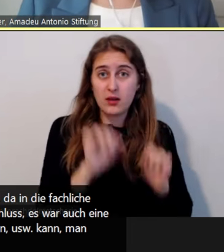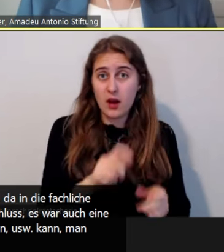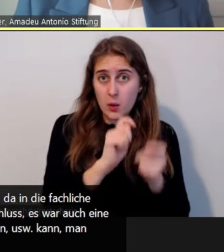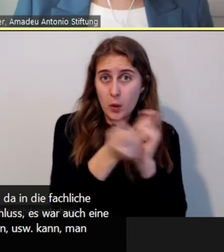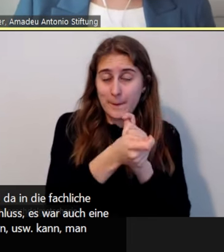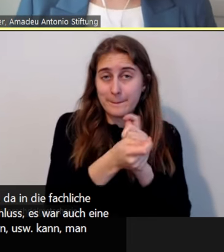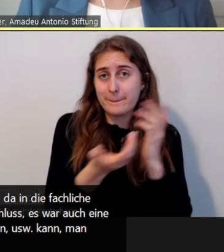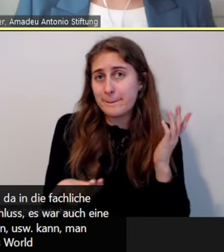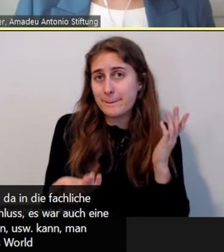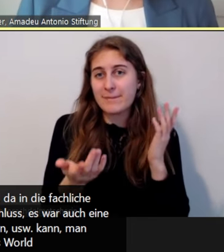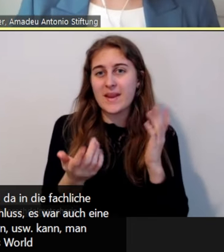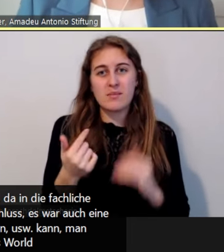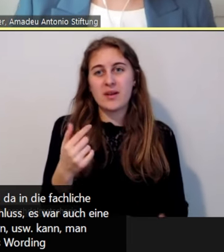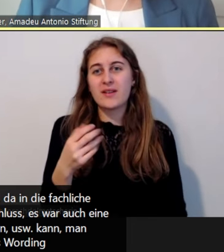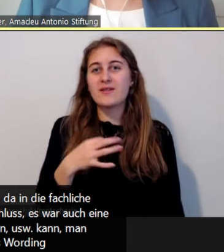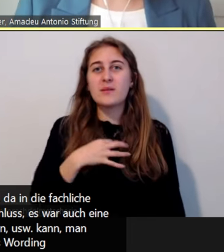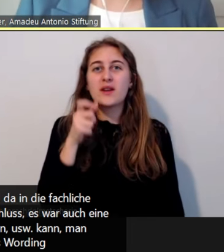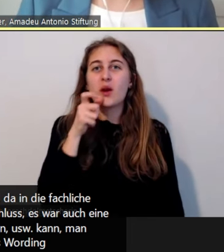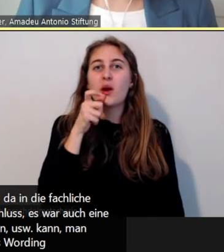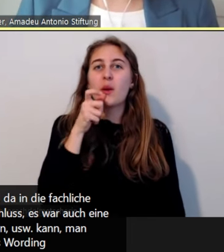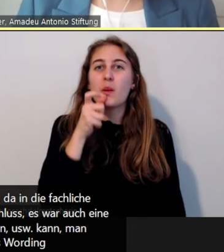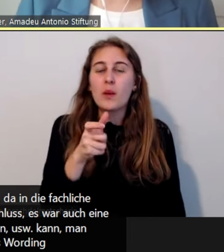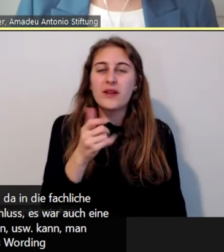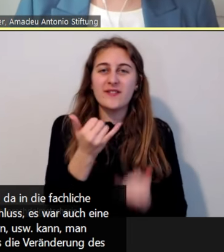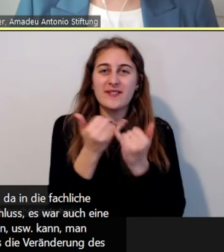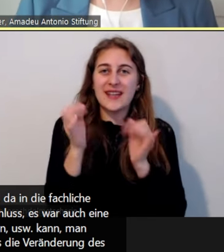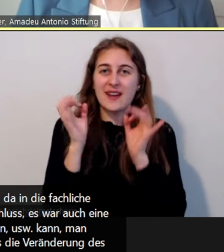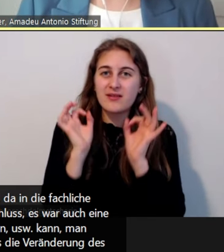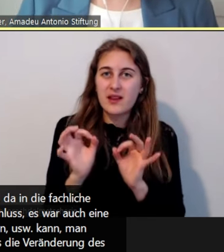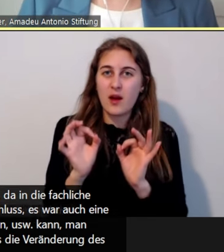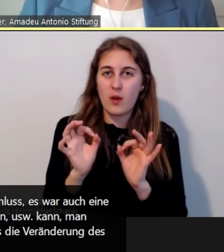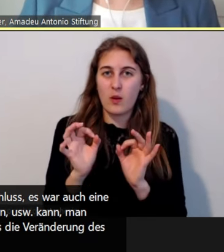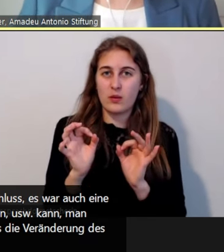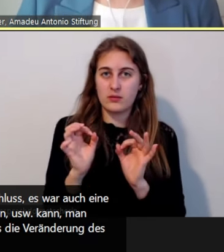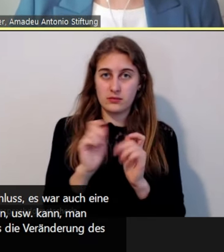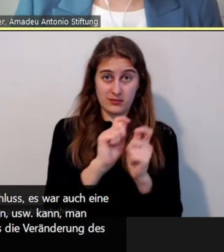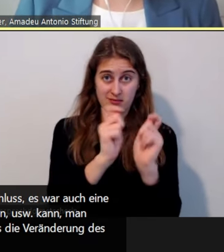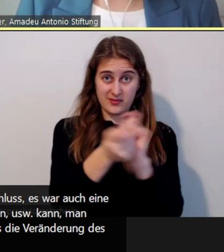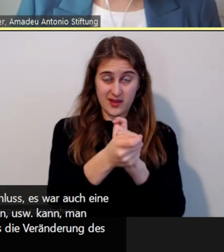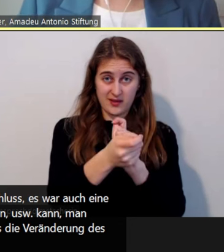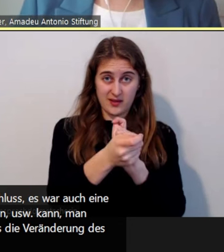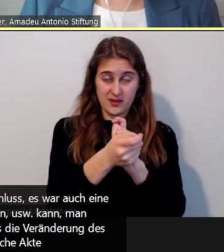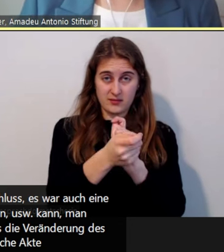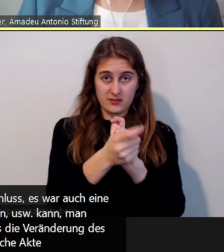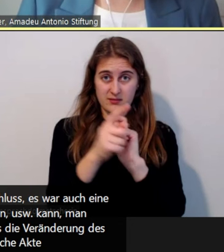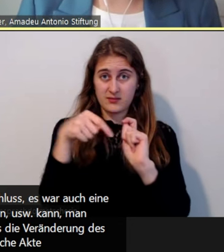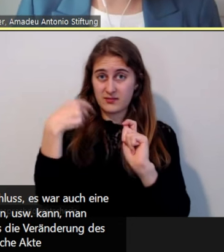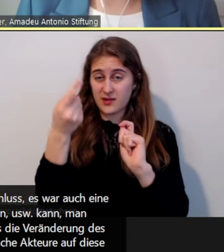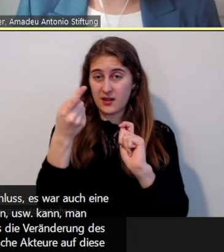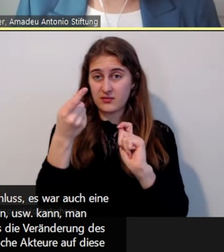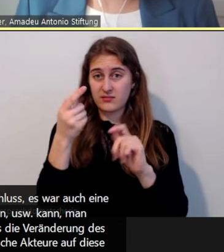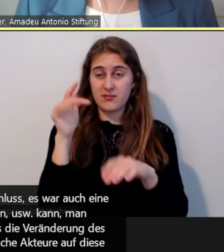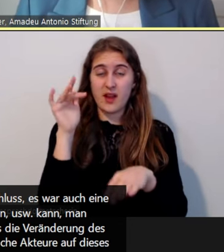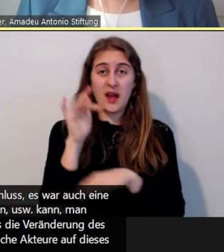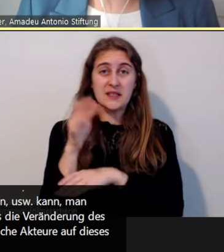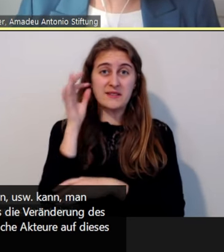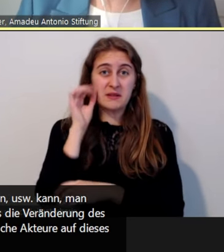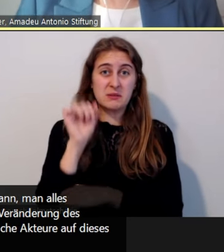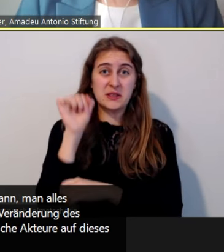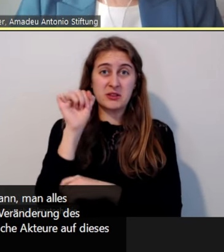dass auch das Wording, dass die Veränderung des Wordings nichts daran ändern würde, dass antifeministische Akteure auf dieses Thema